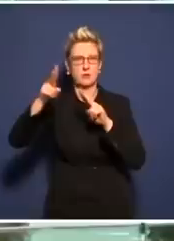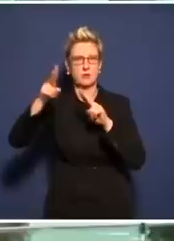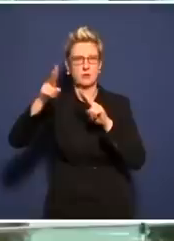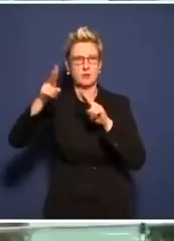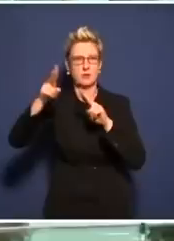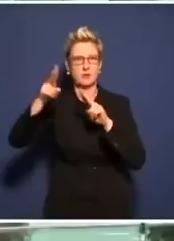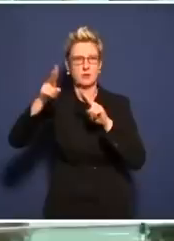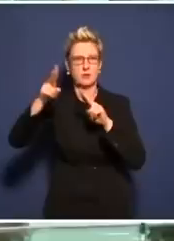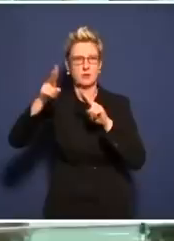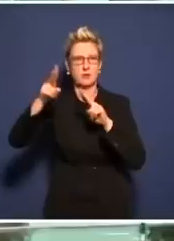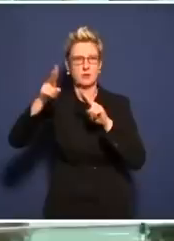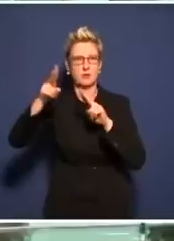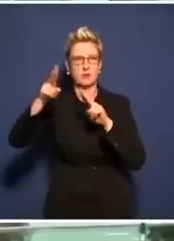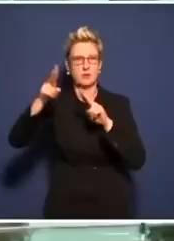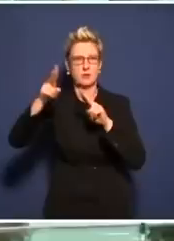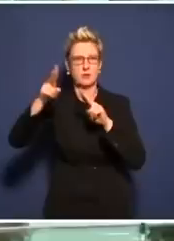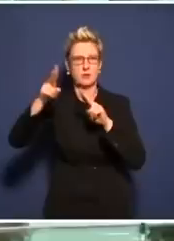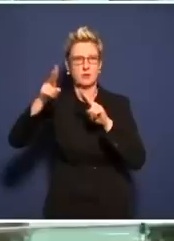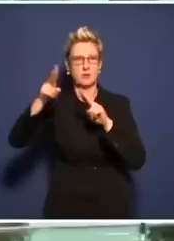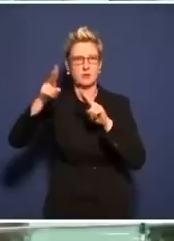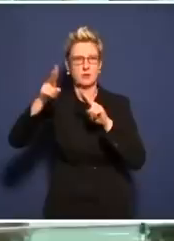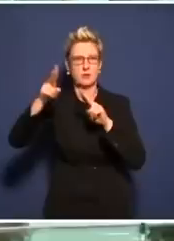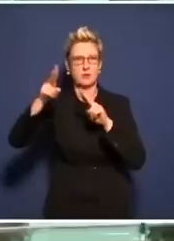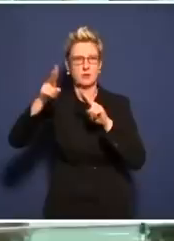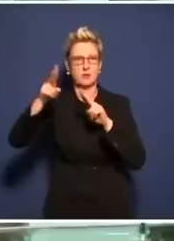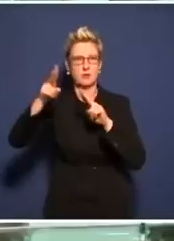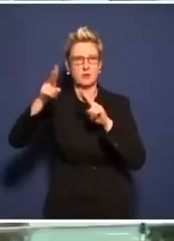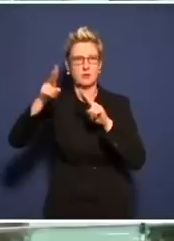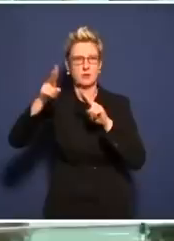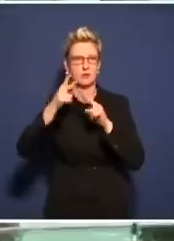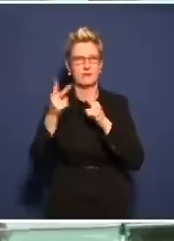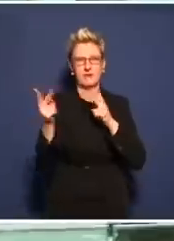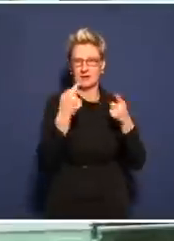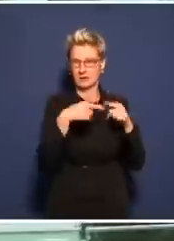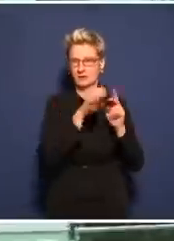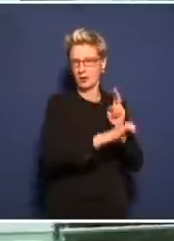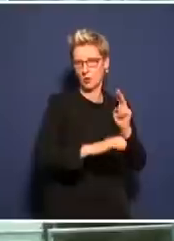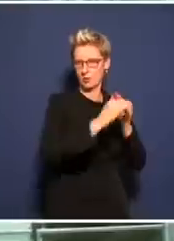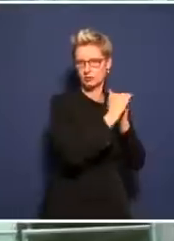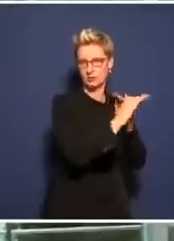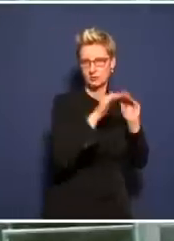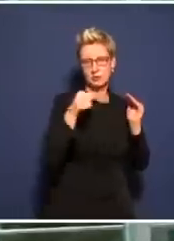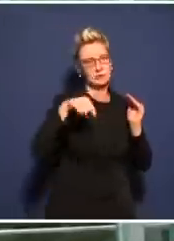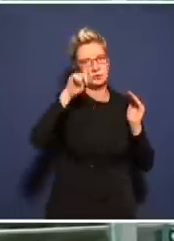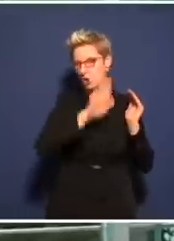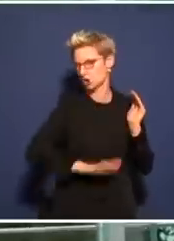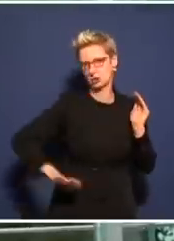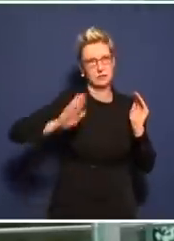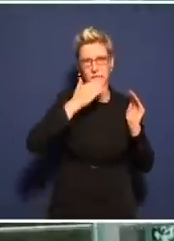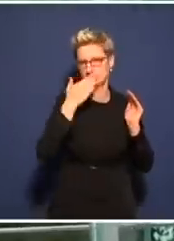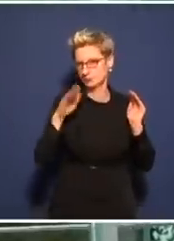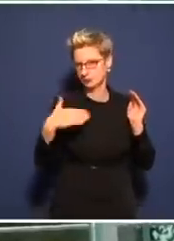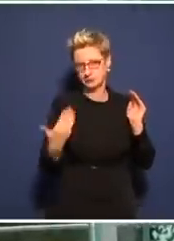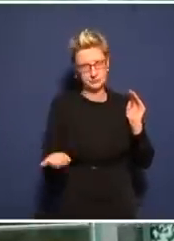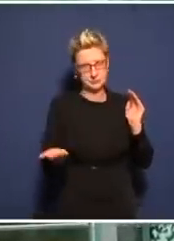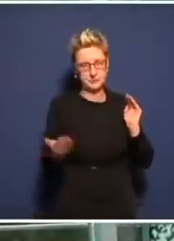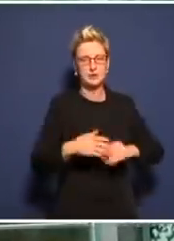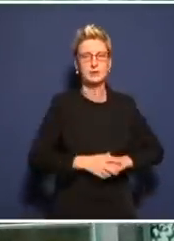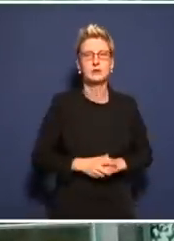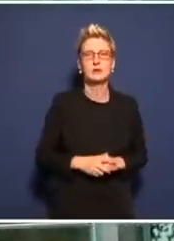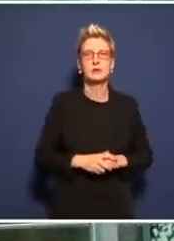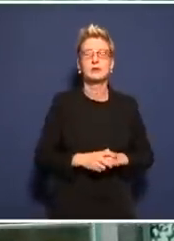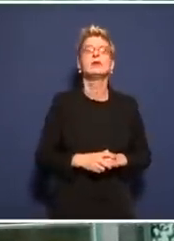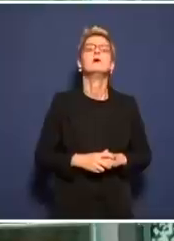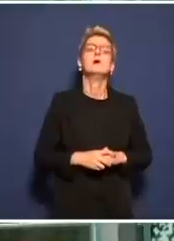Entlarvung, die völlige Ohrfeige für die deutsche Herangehensweise. Die Verdopplung ist sogar